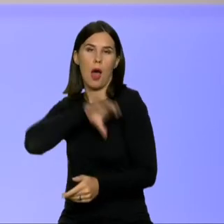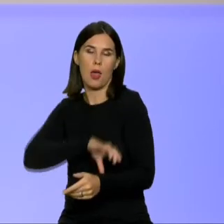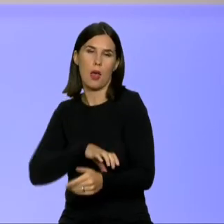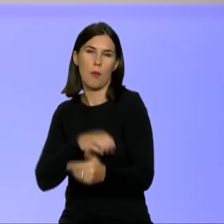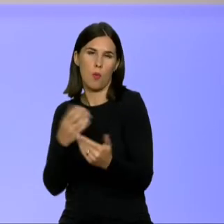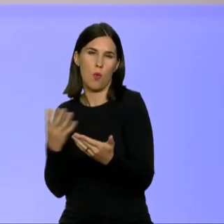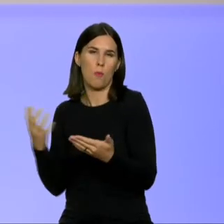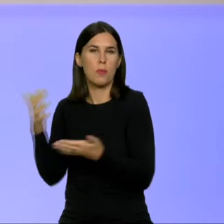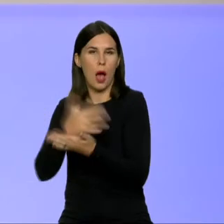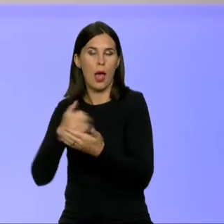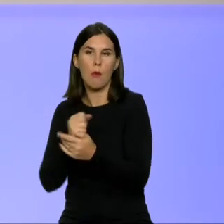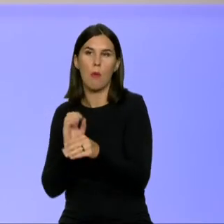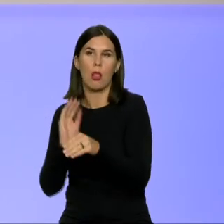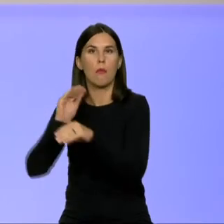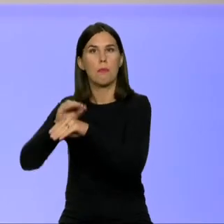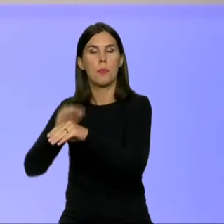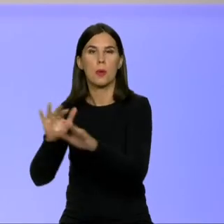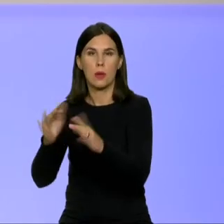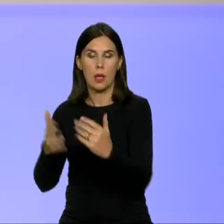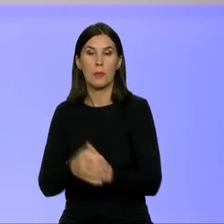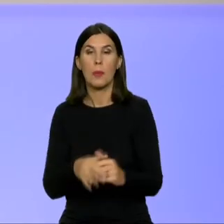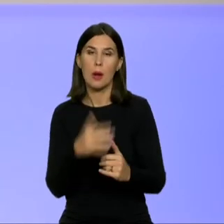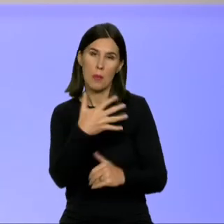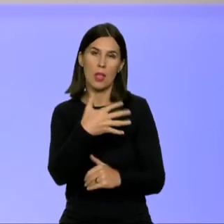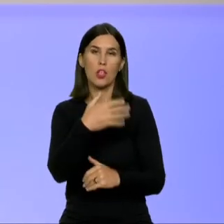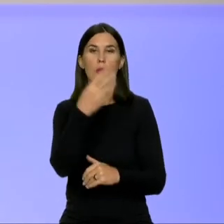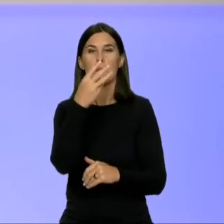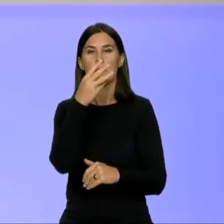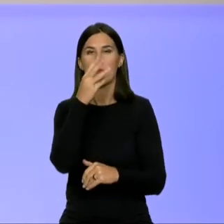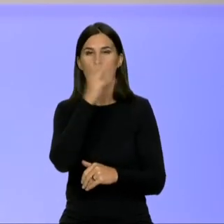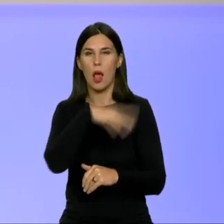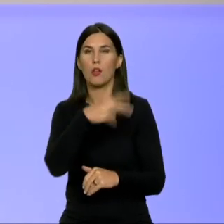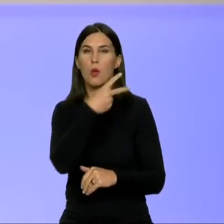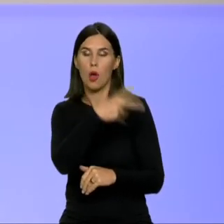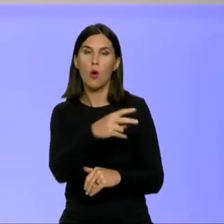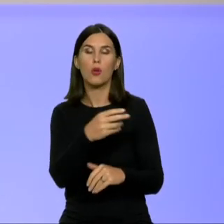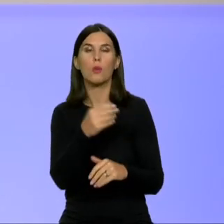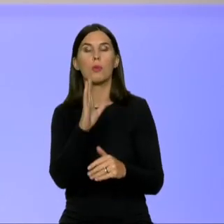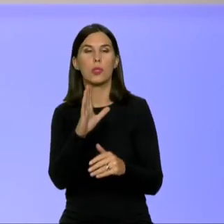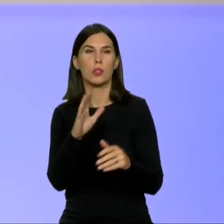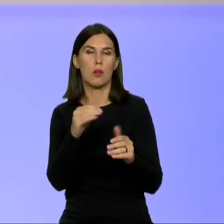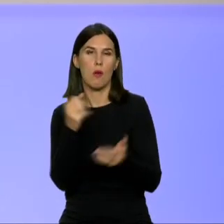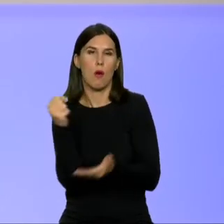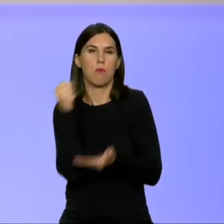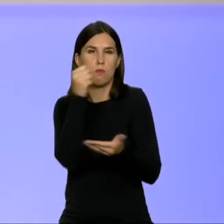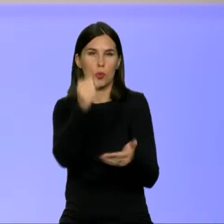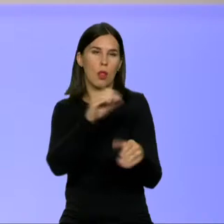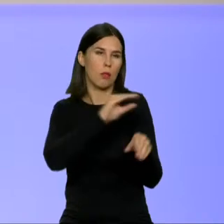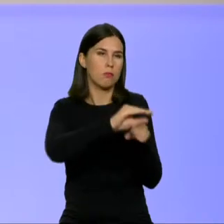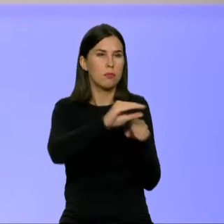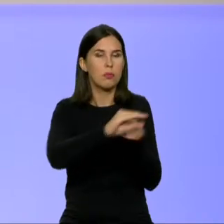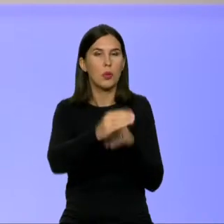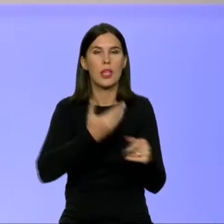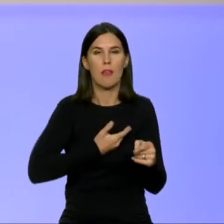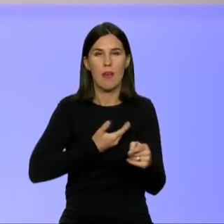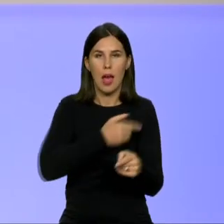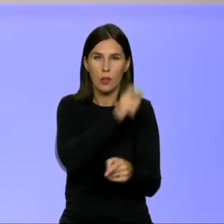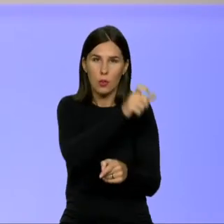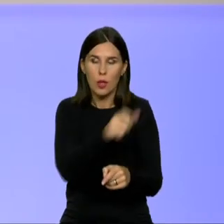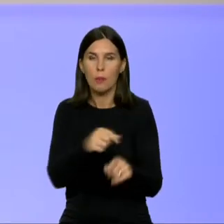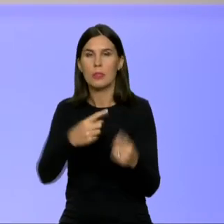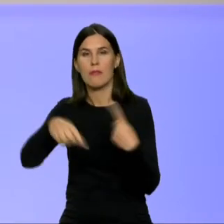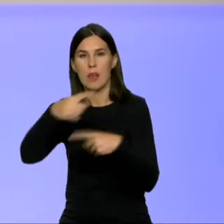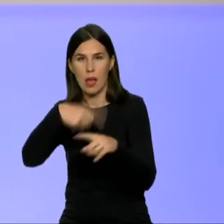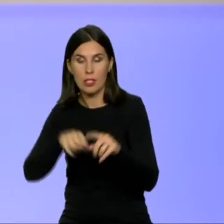maždaug apie milijardą eurų, tai yra gyventojams ir verslui, ir maždaug pusantro milijardo mes planuojame